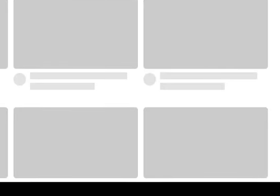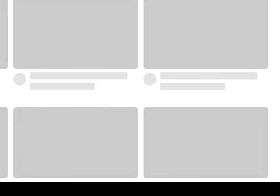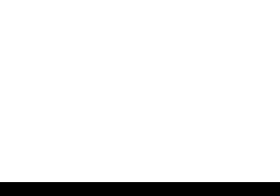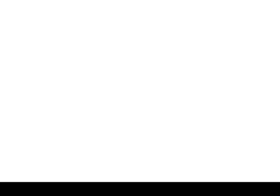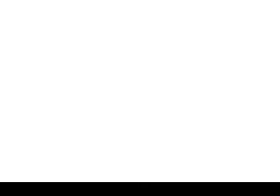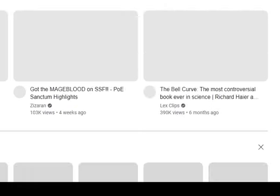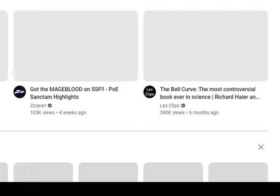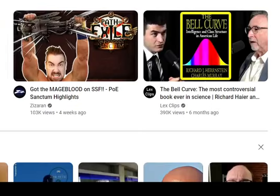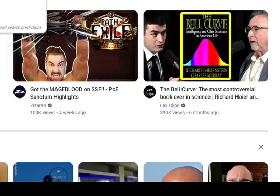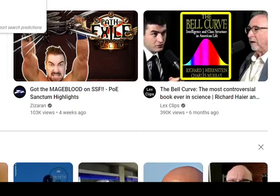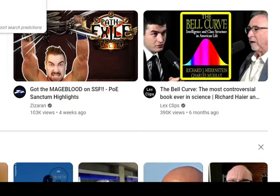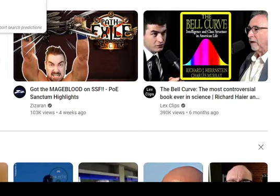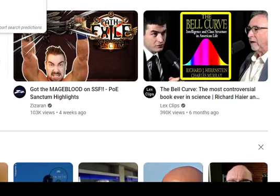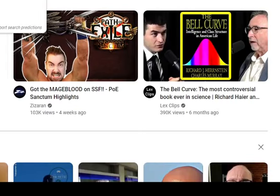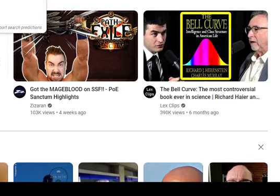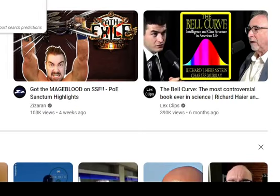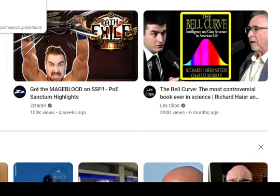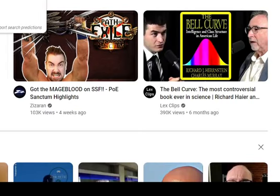Simpsons monoreil.